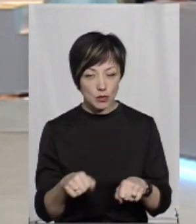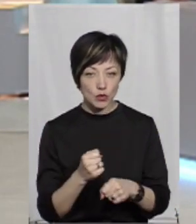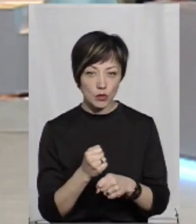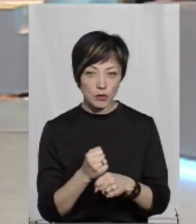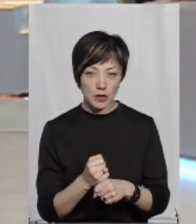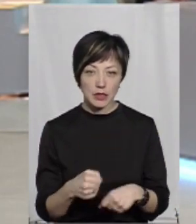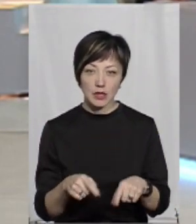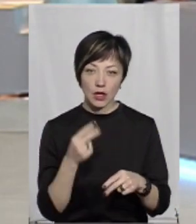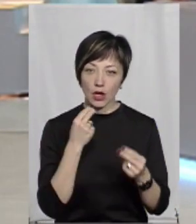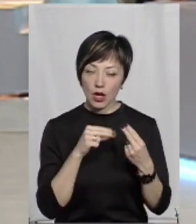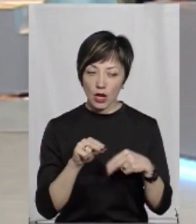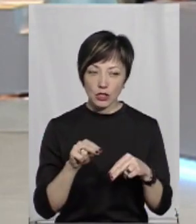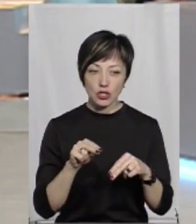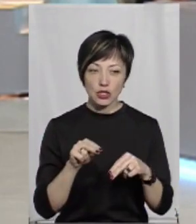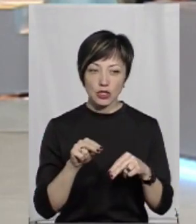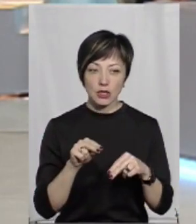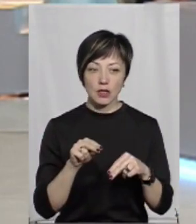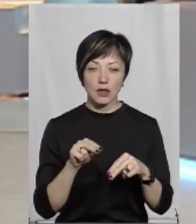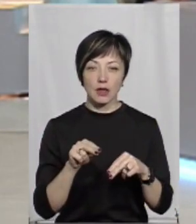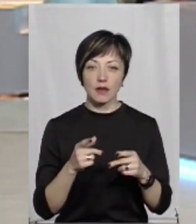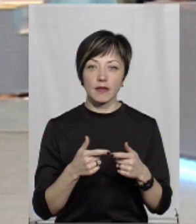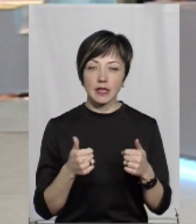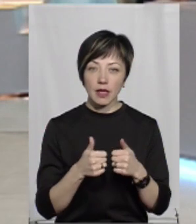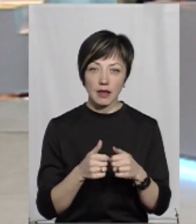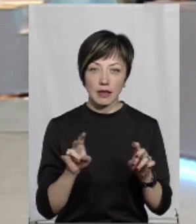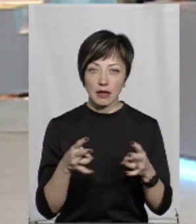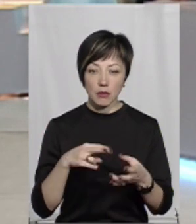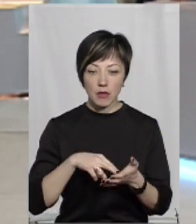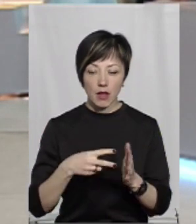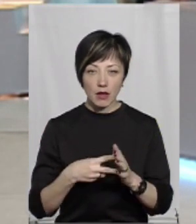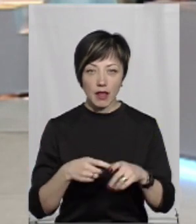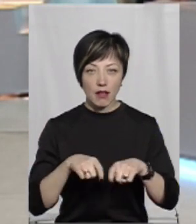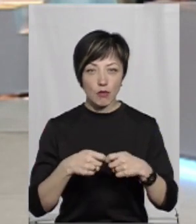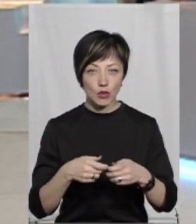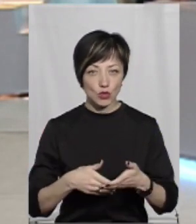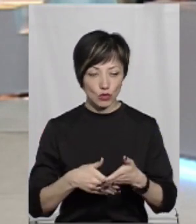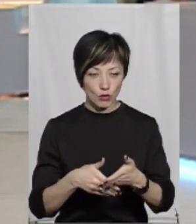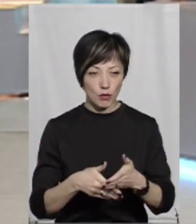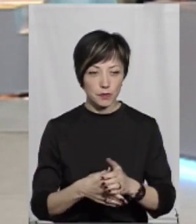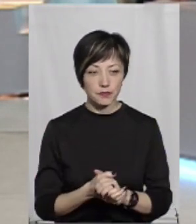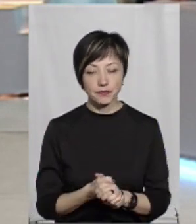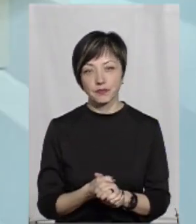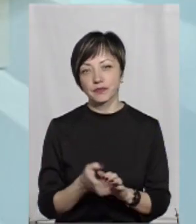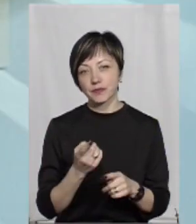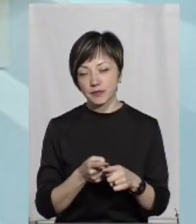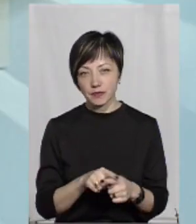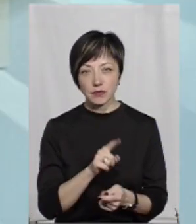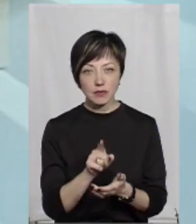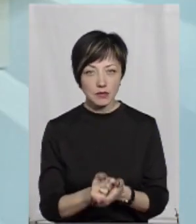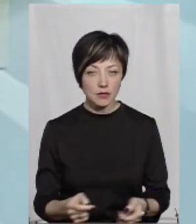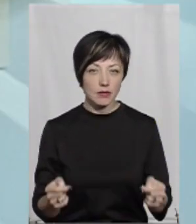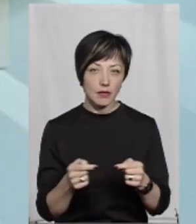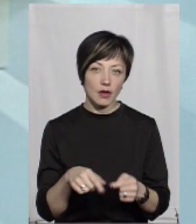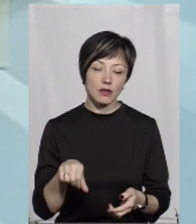таке краще відділення, а не отримувати таке відділення планово-травматологічної допомоги. Але це повинні визначити